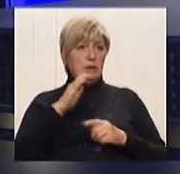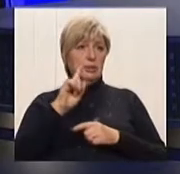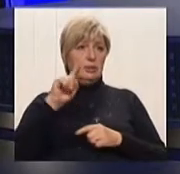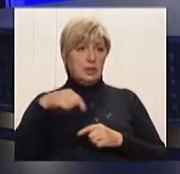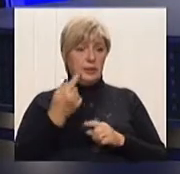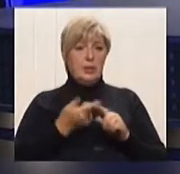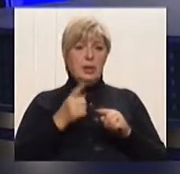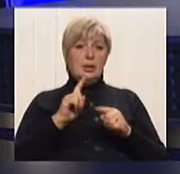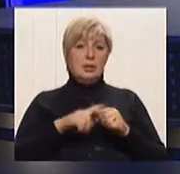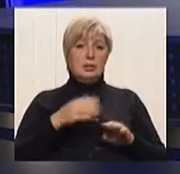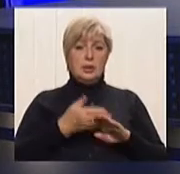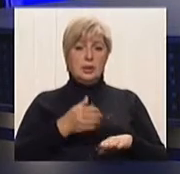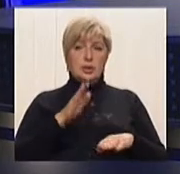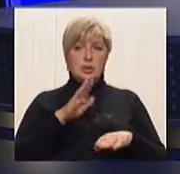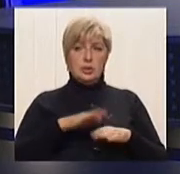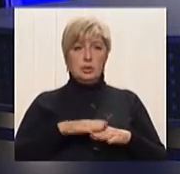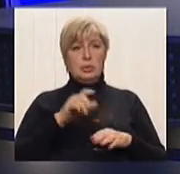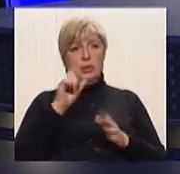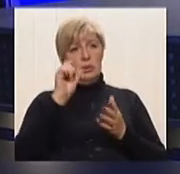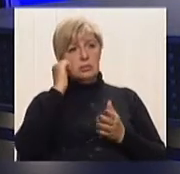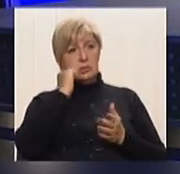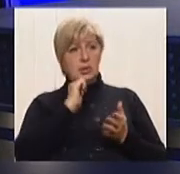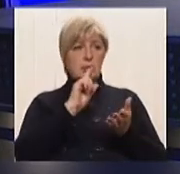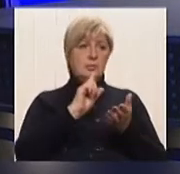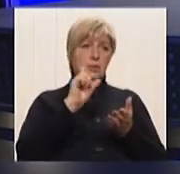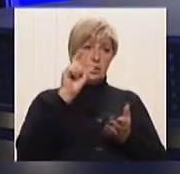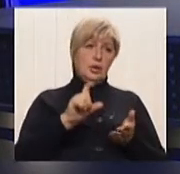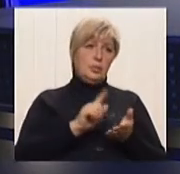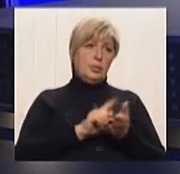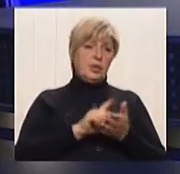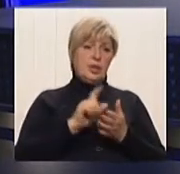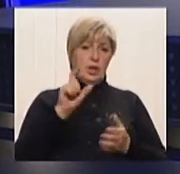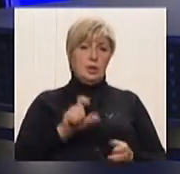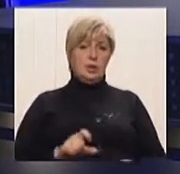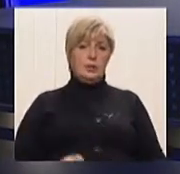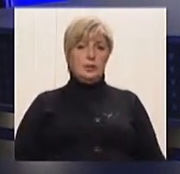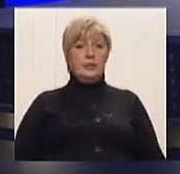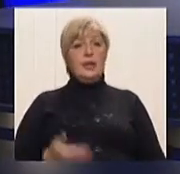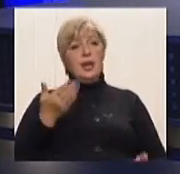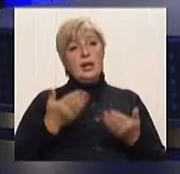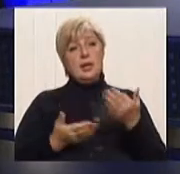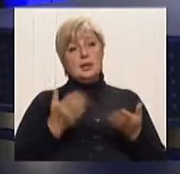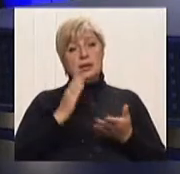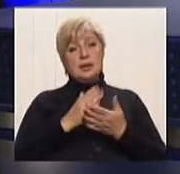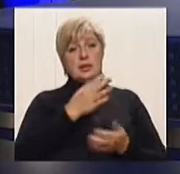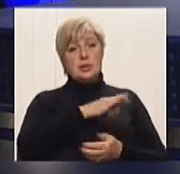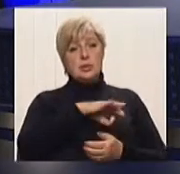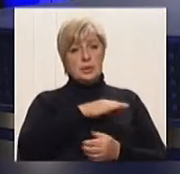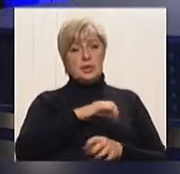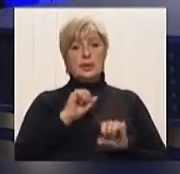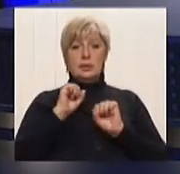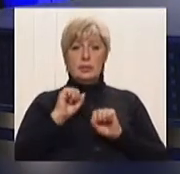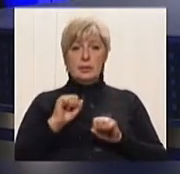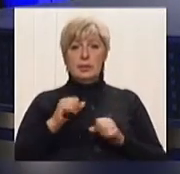які тяжело сформулирувати пенсіонерам. Ну, дивіться, якщо є юристи, адвокати, то тоді навіщо